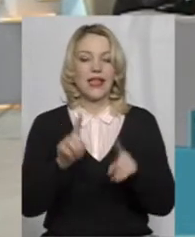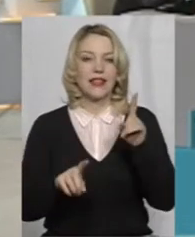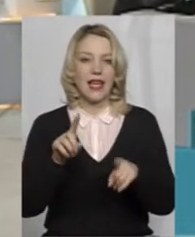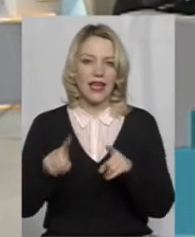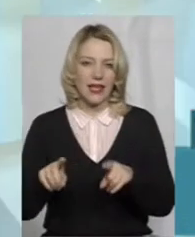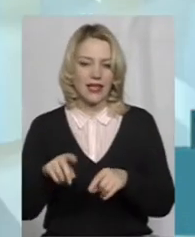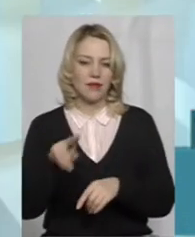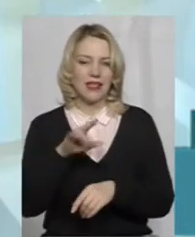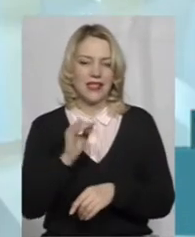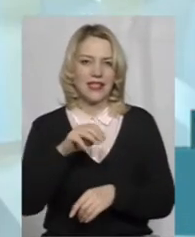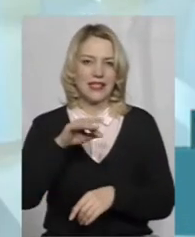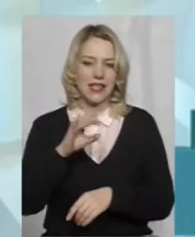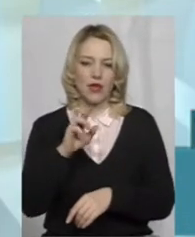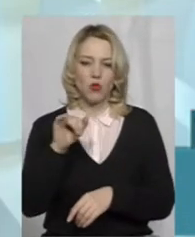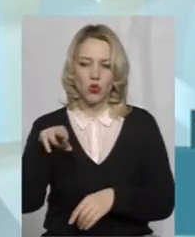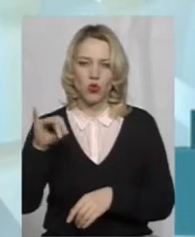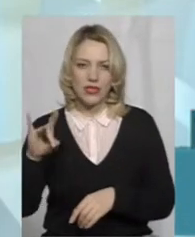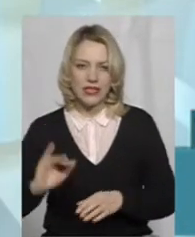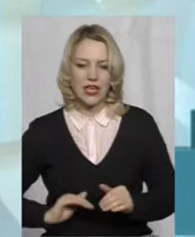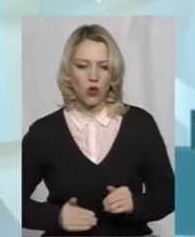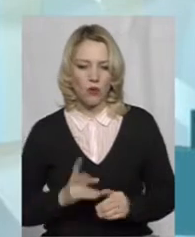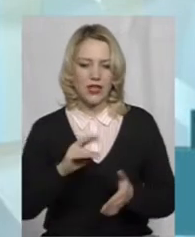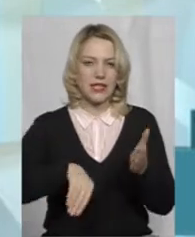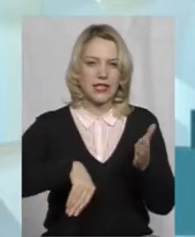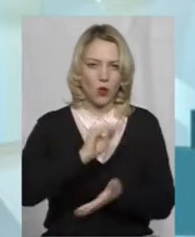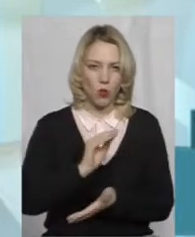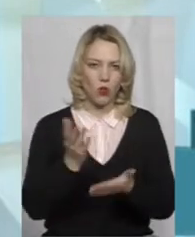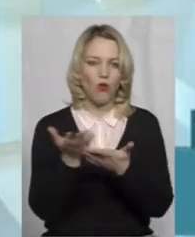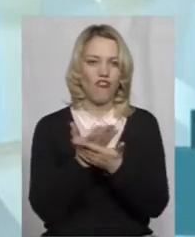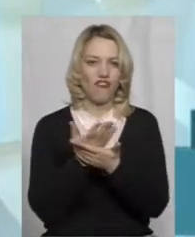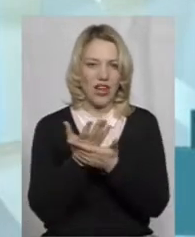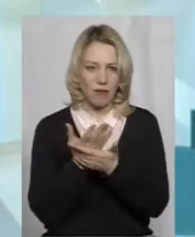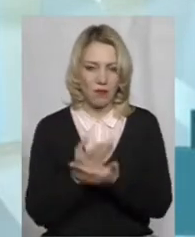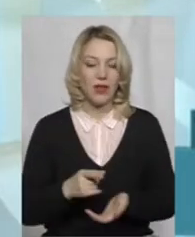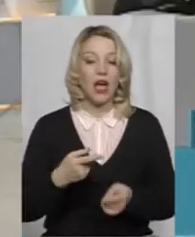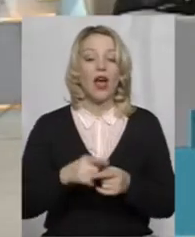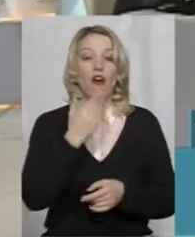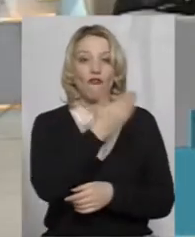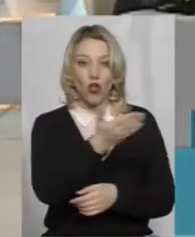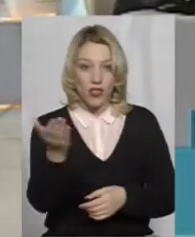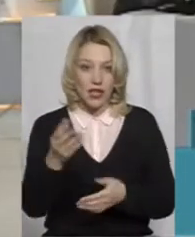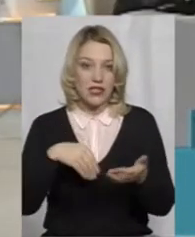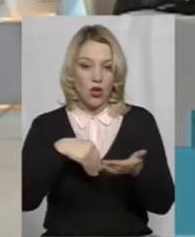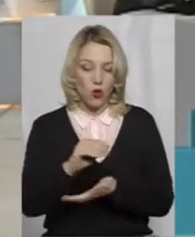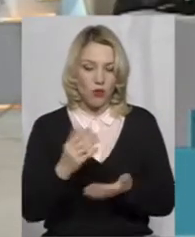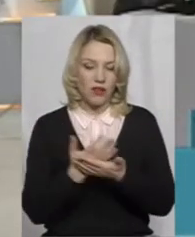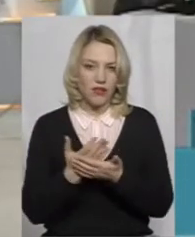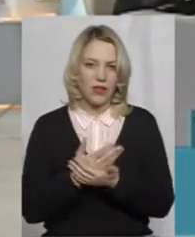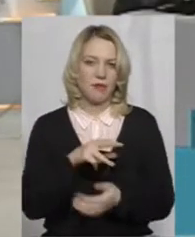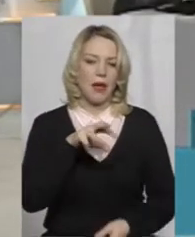дистриб'юторським компаніям на закупку фільму. Вони закупають фільми самі. Метро